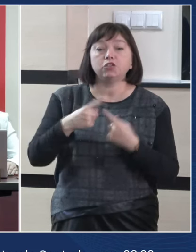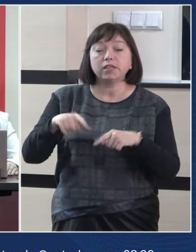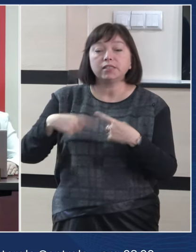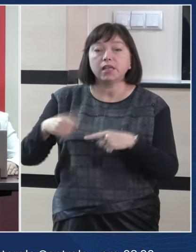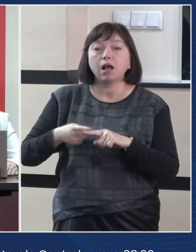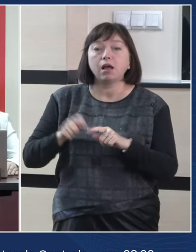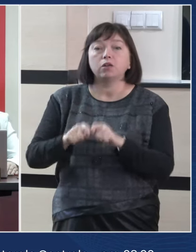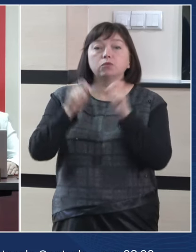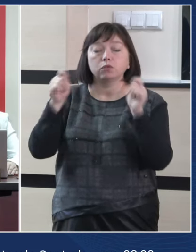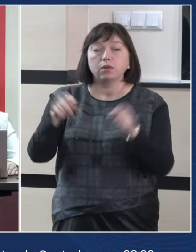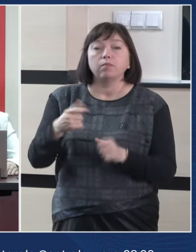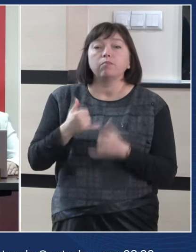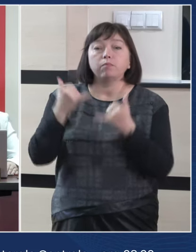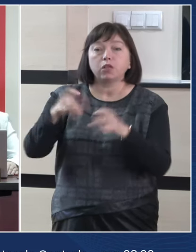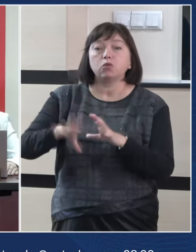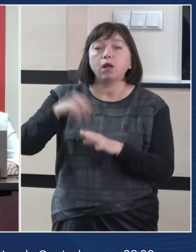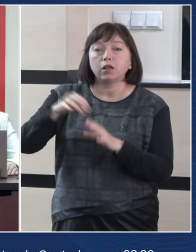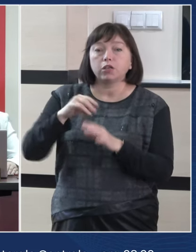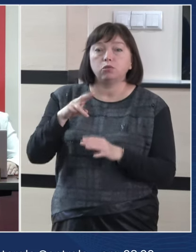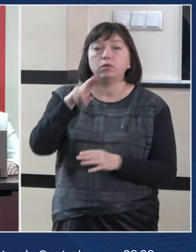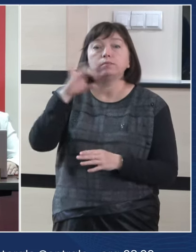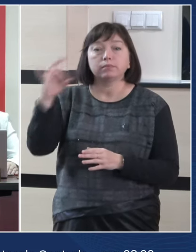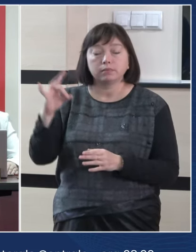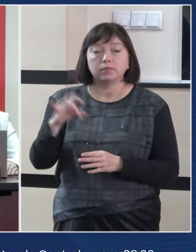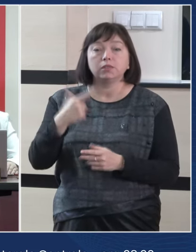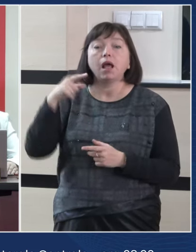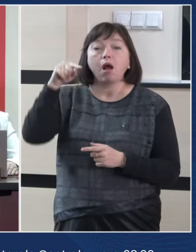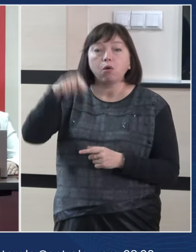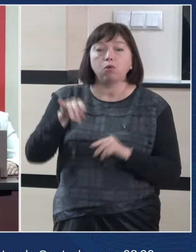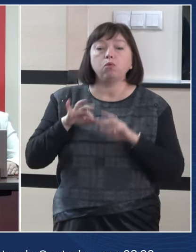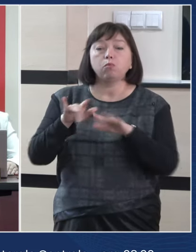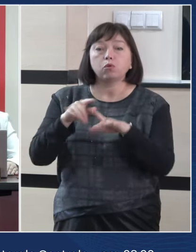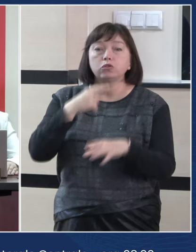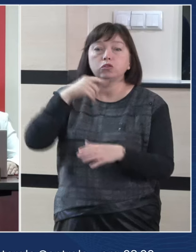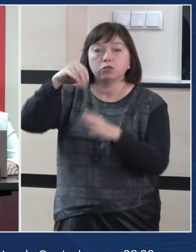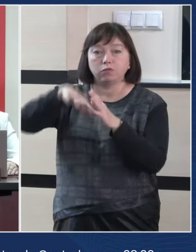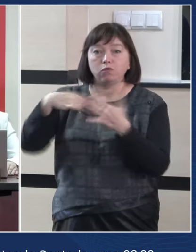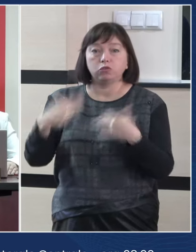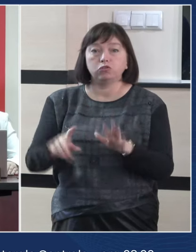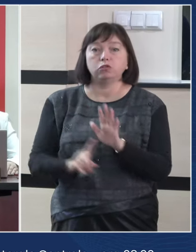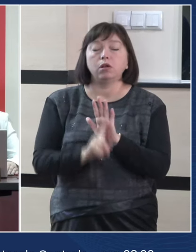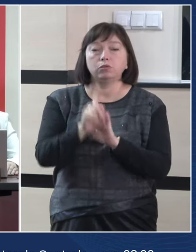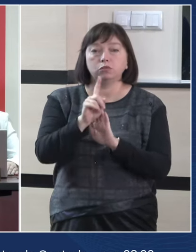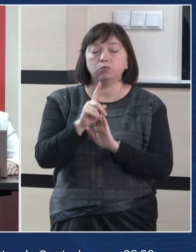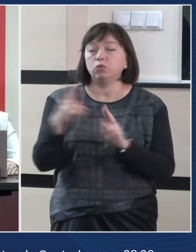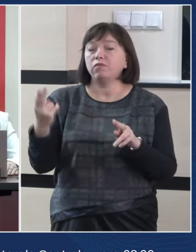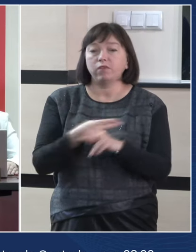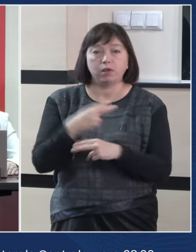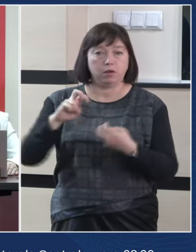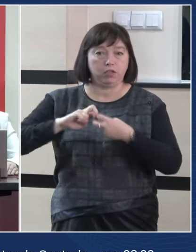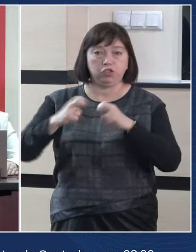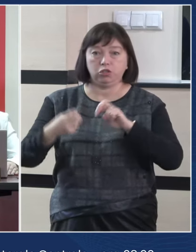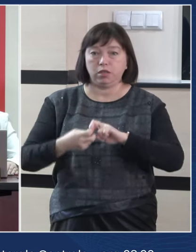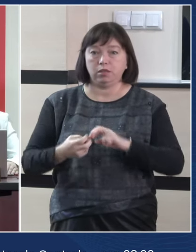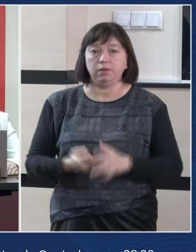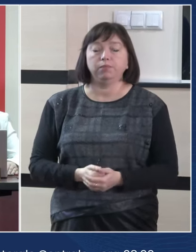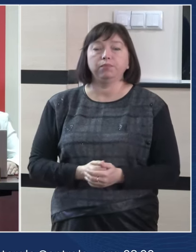organizate pentru alegătorii din stânga Mistrului, unde procesul de vot a început fără incidente.